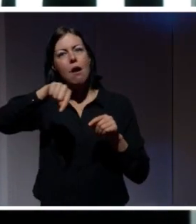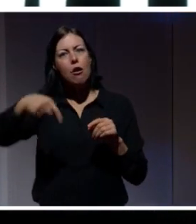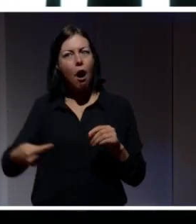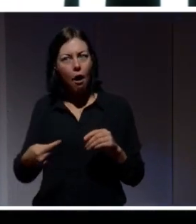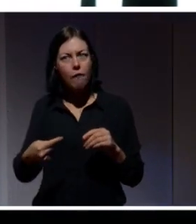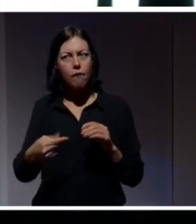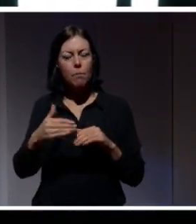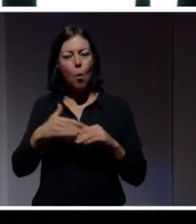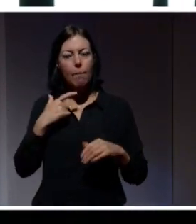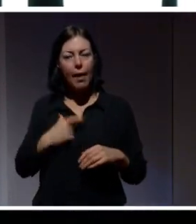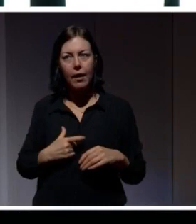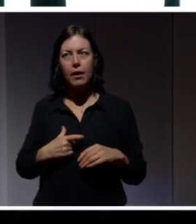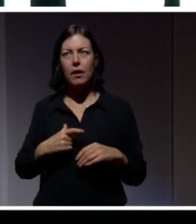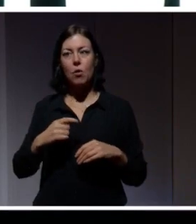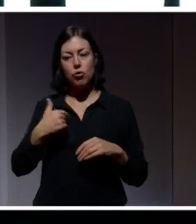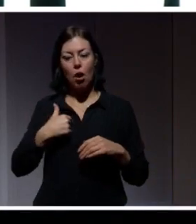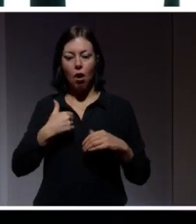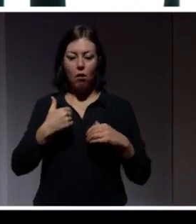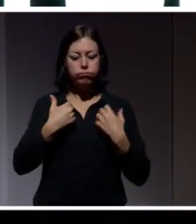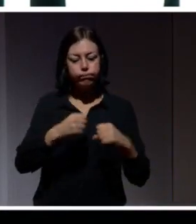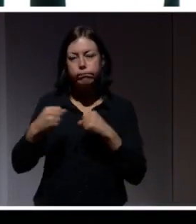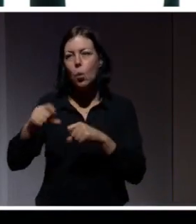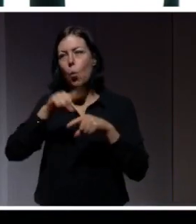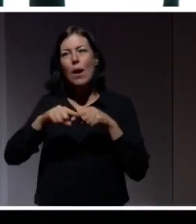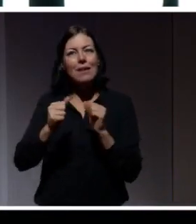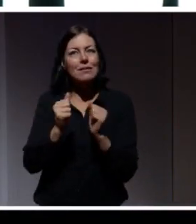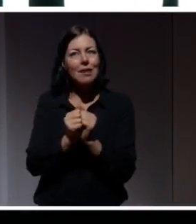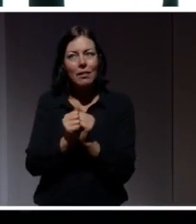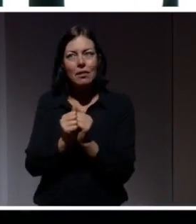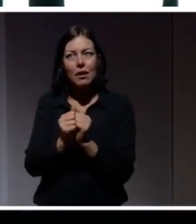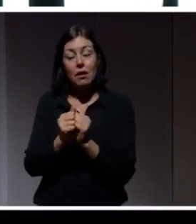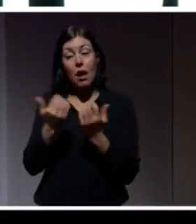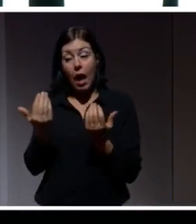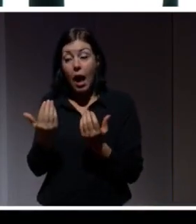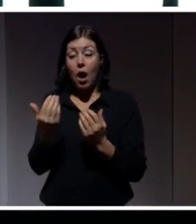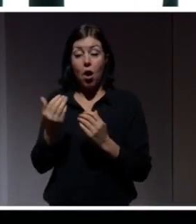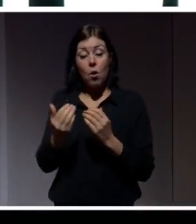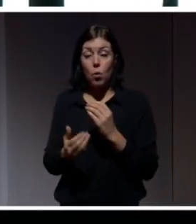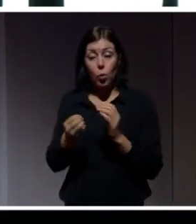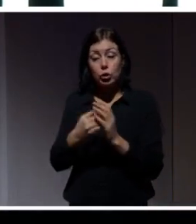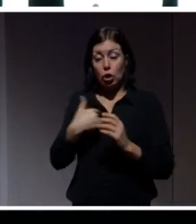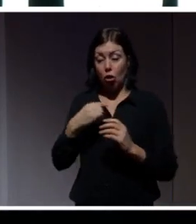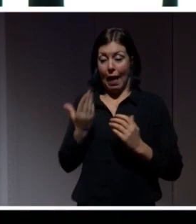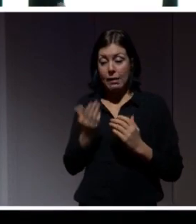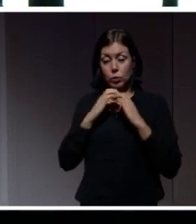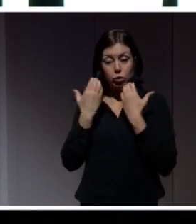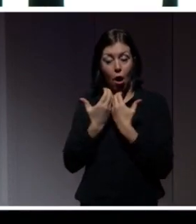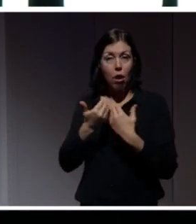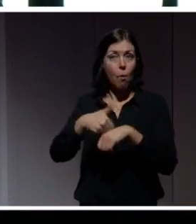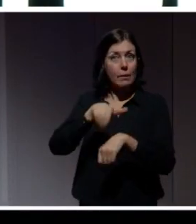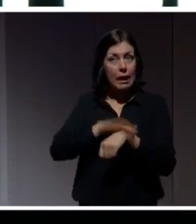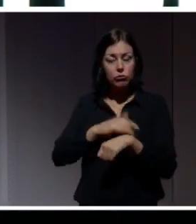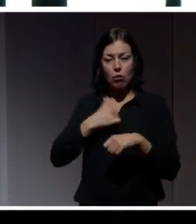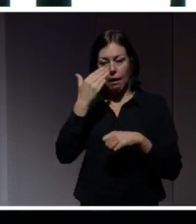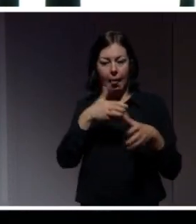situationer. Det betyder inte att jag har en splittrad personlighet utan det betyder bara att jag är i socialt kompetens och kan anpassa mig till olika situationer efter